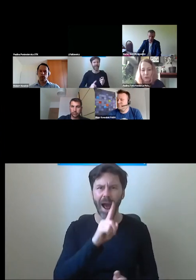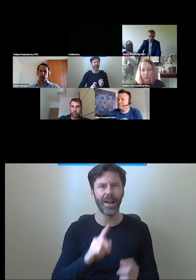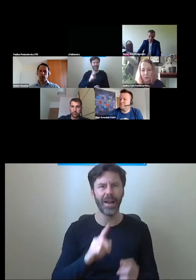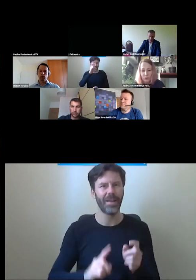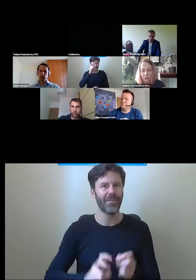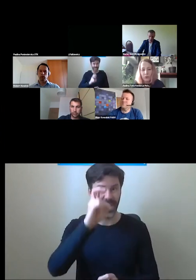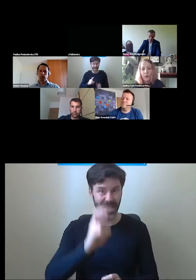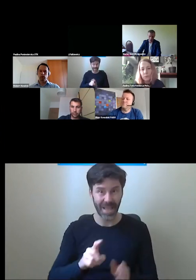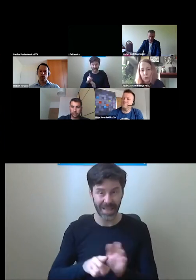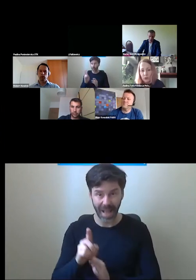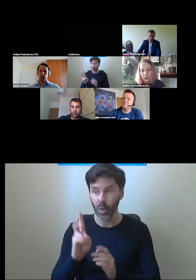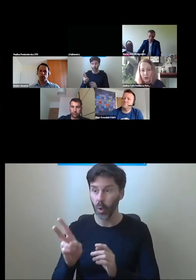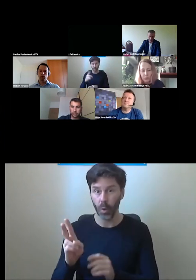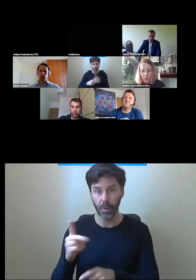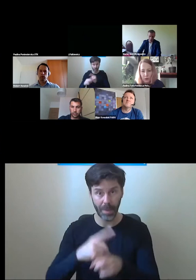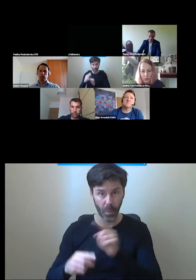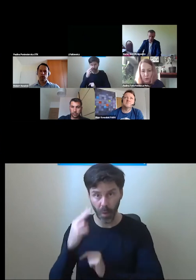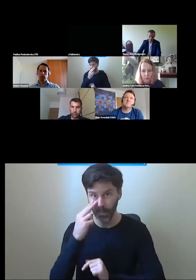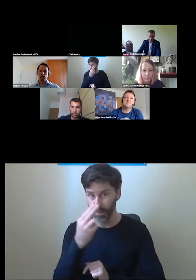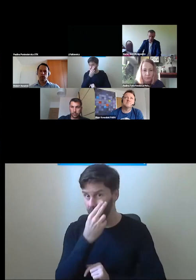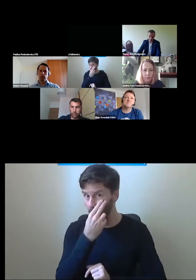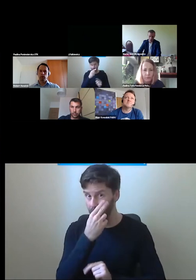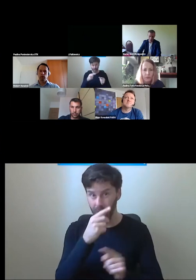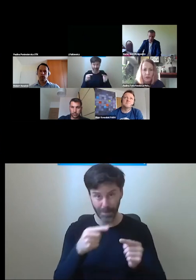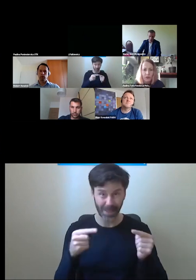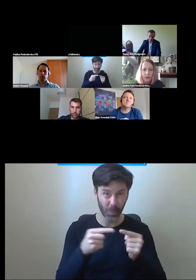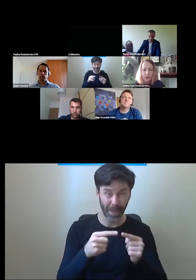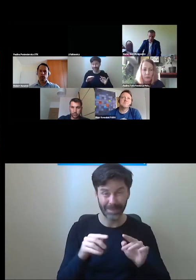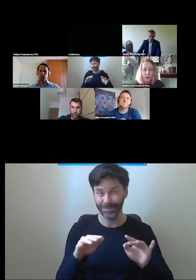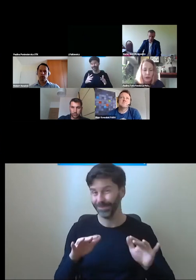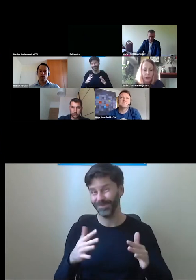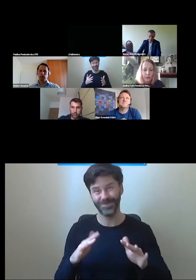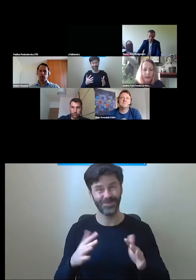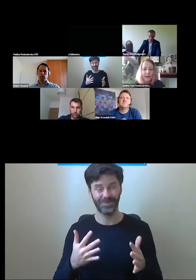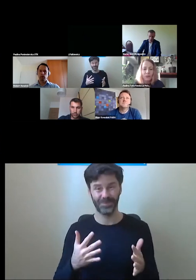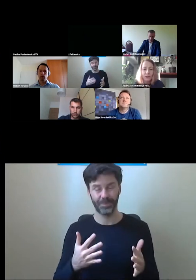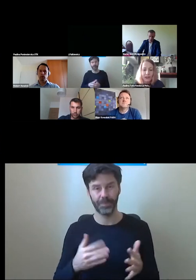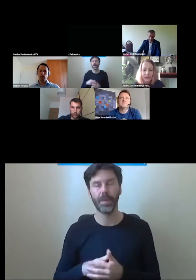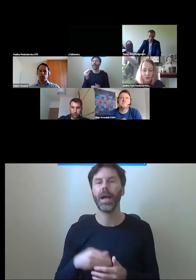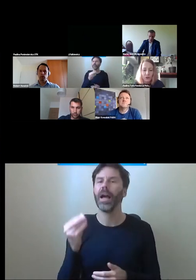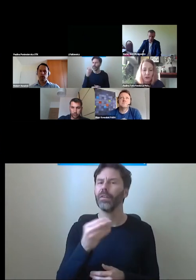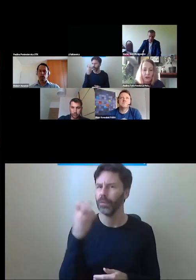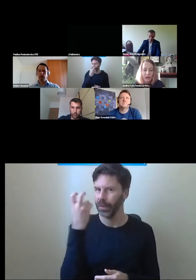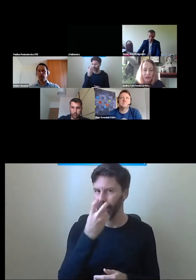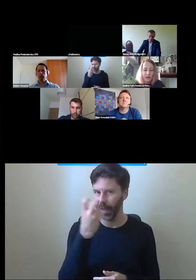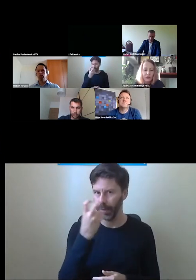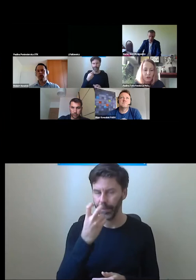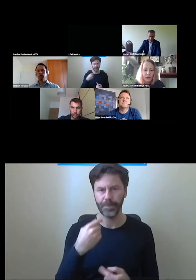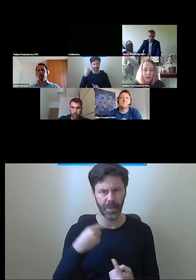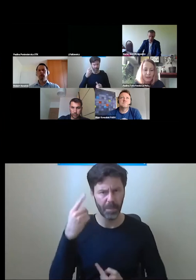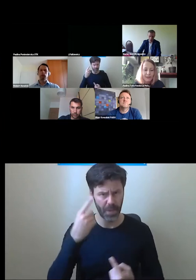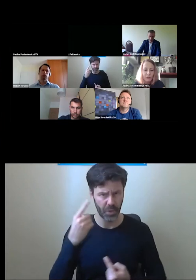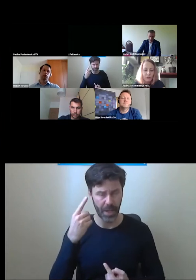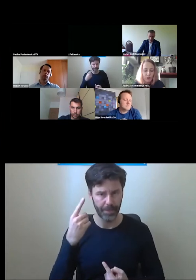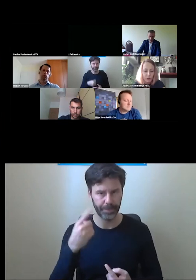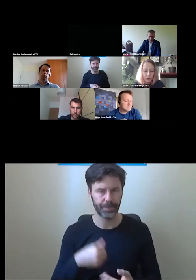niepełnosprawnością wzroku, to już nam trochę słabo wychodzi. Też, co jest ciekawe, wydaje mi się, że